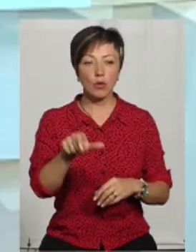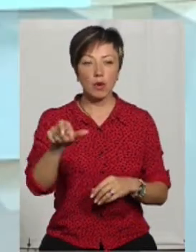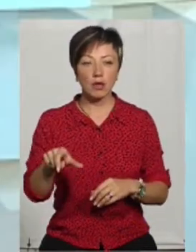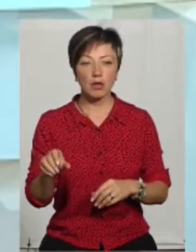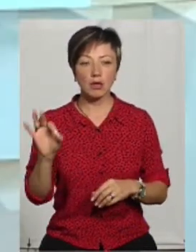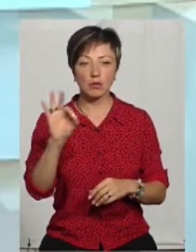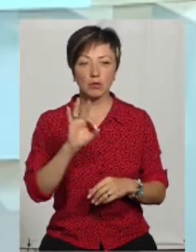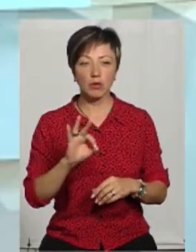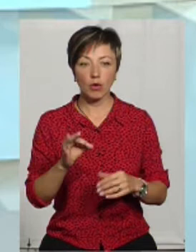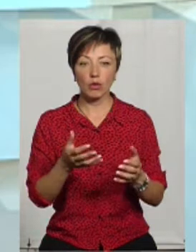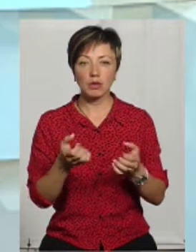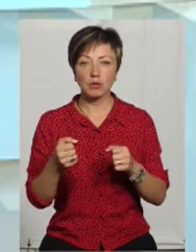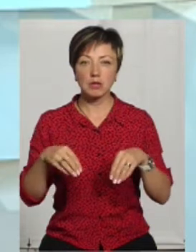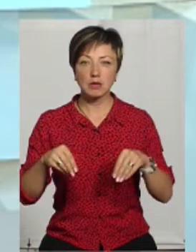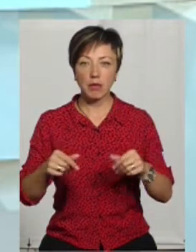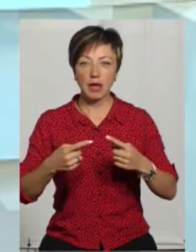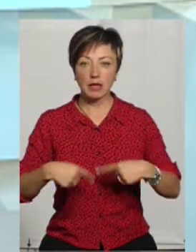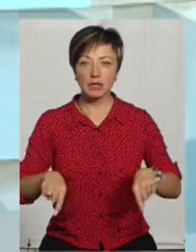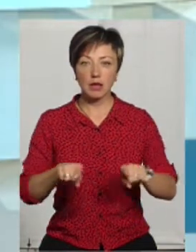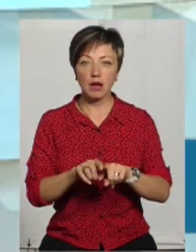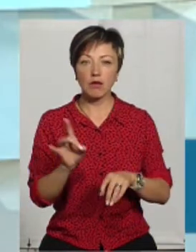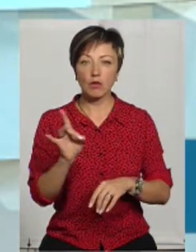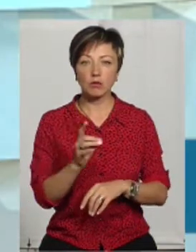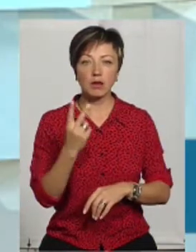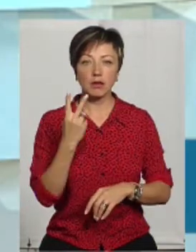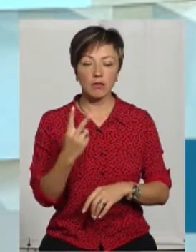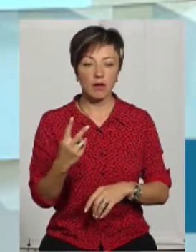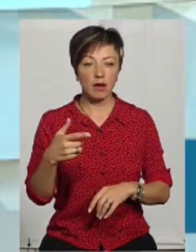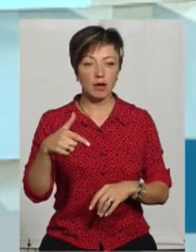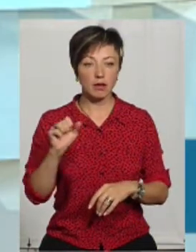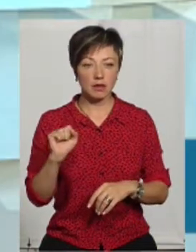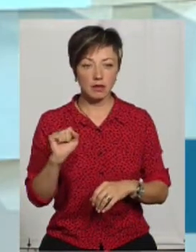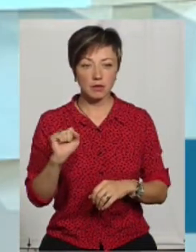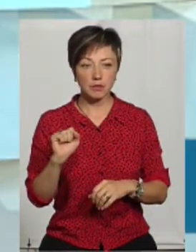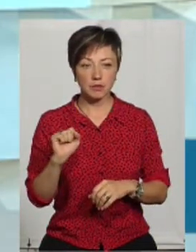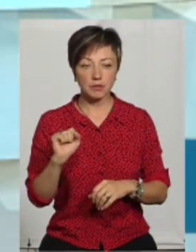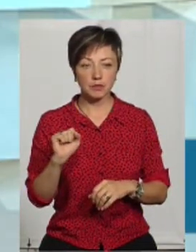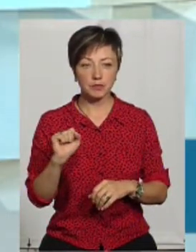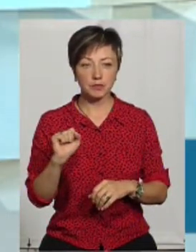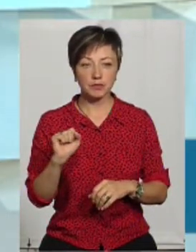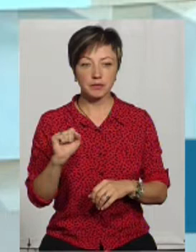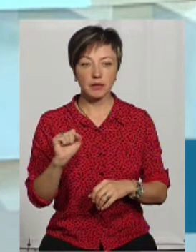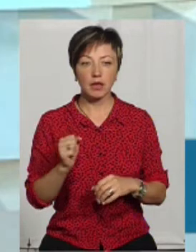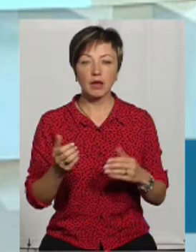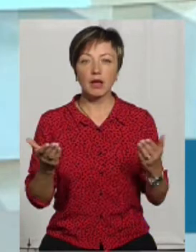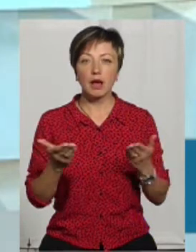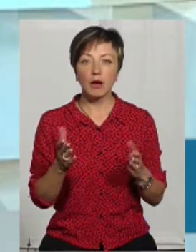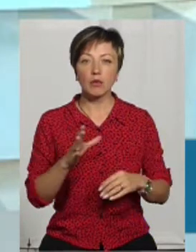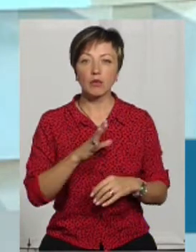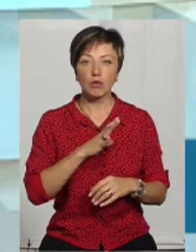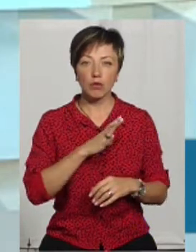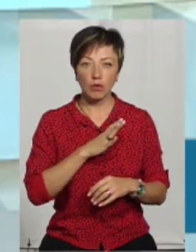щодо отримання земельних ділянок у розмірі 2 гектари для особистого селянського господарства, яким було